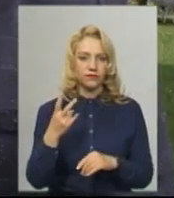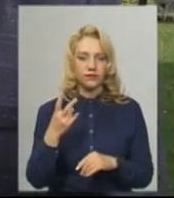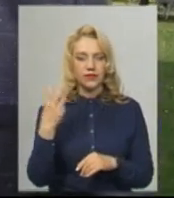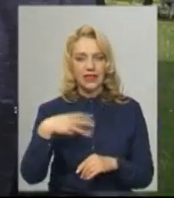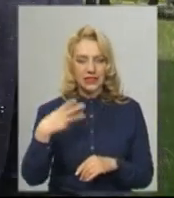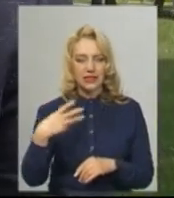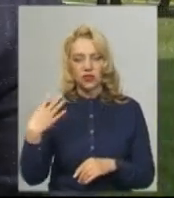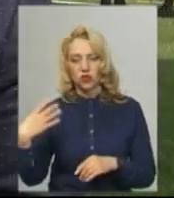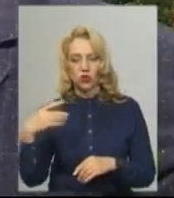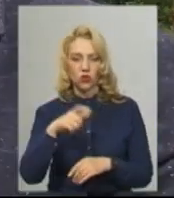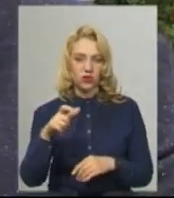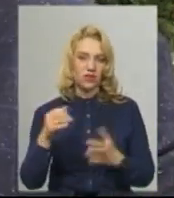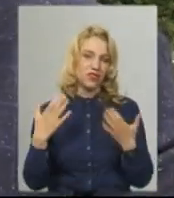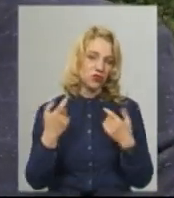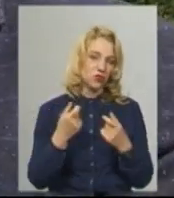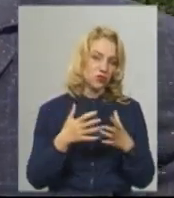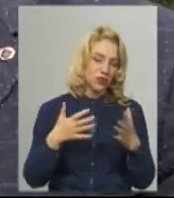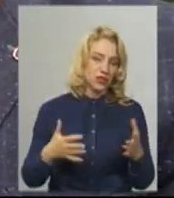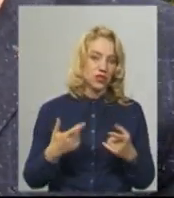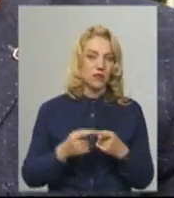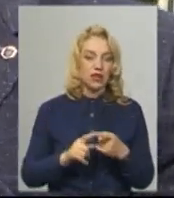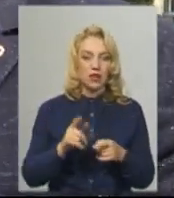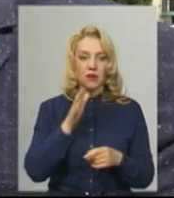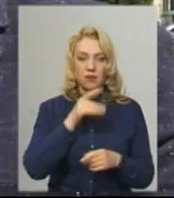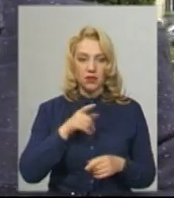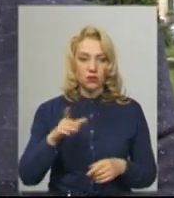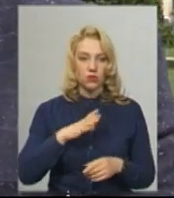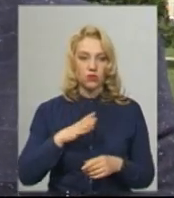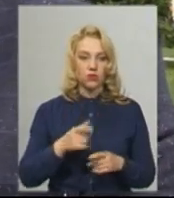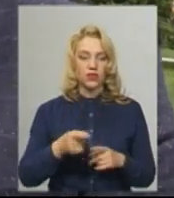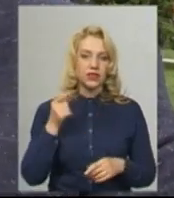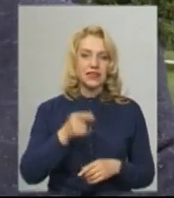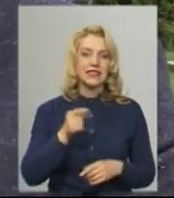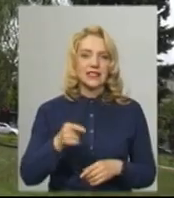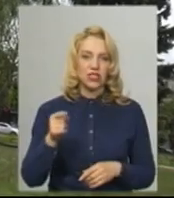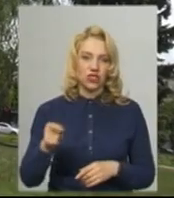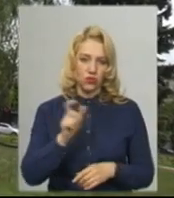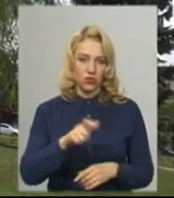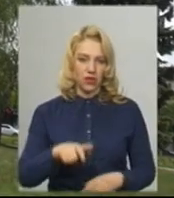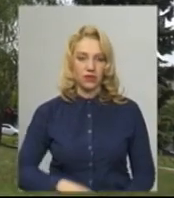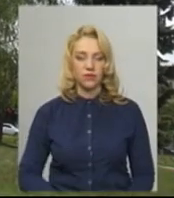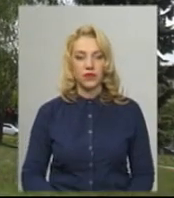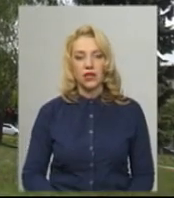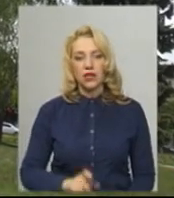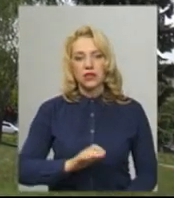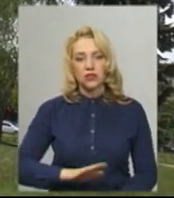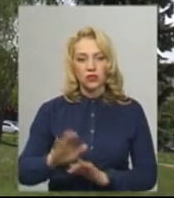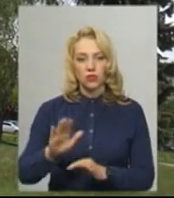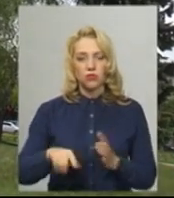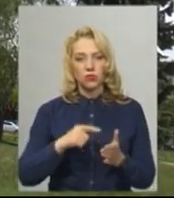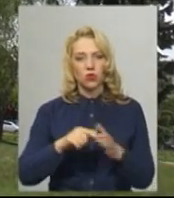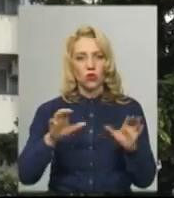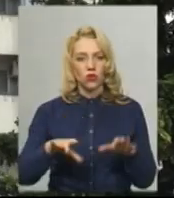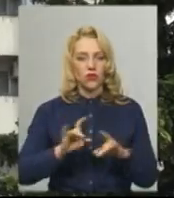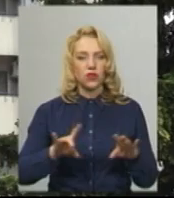осіб. Вихідні чуть більше. В цей період того року було тисячі і тисячі туристів. Заступник міського голови Вадим Савчук